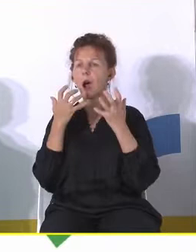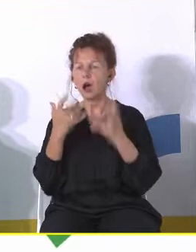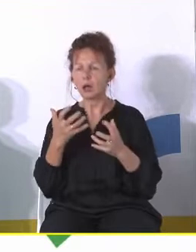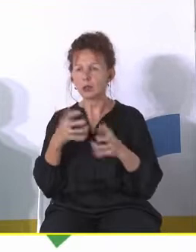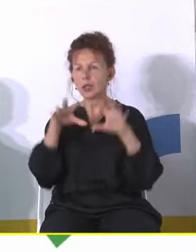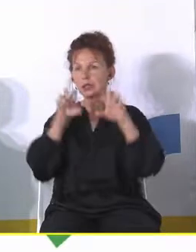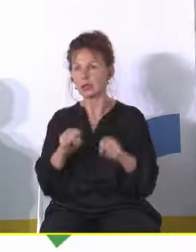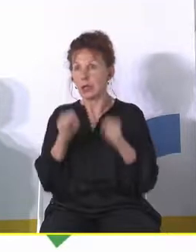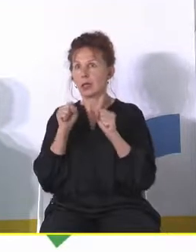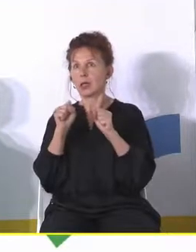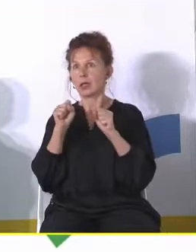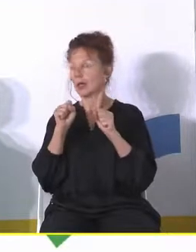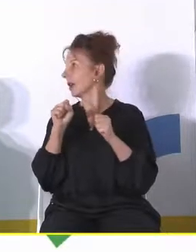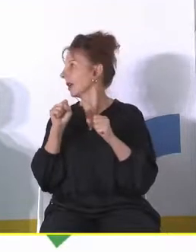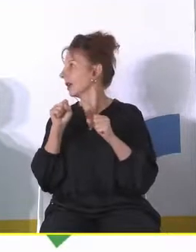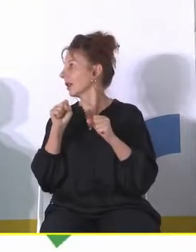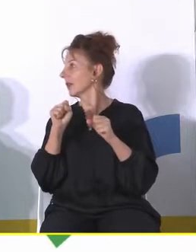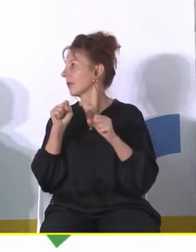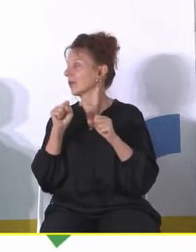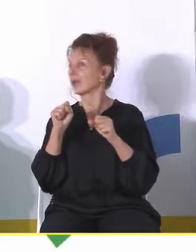zatrzymania. Właśnie i tutaj,